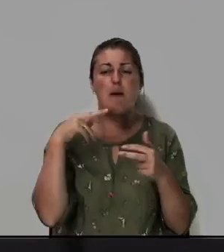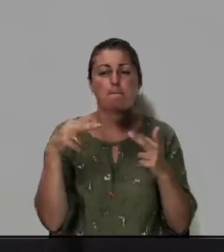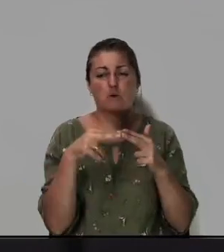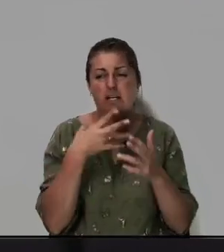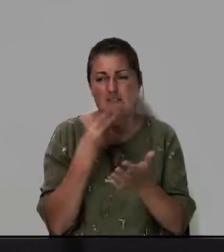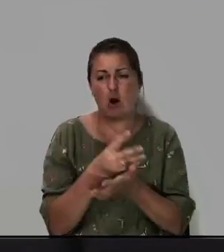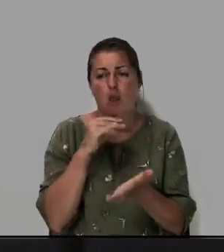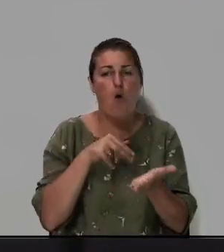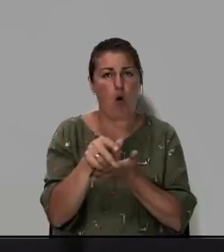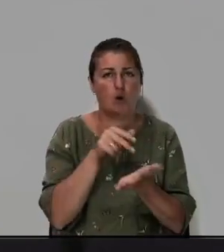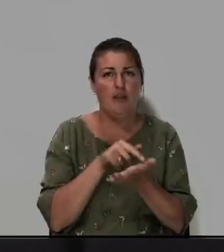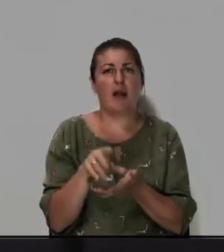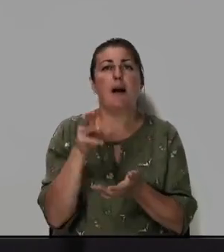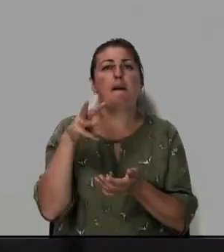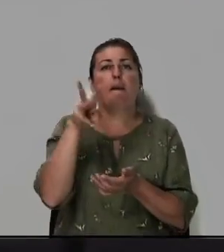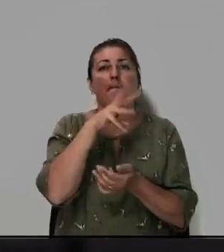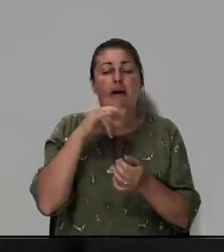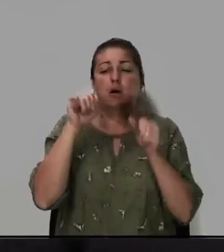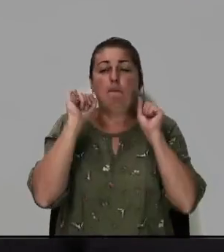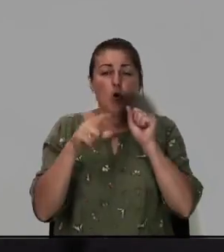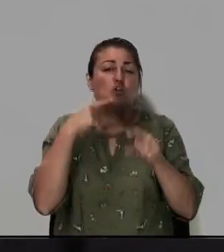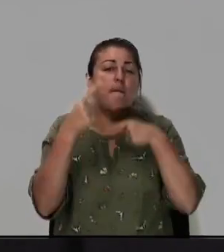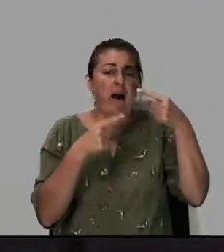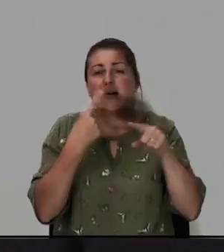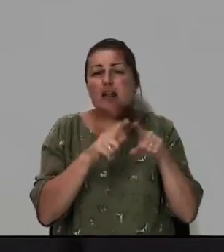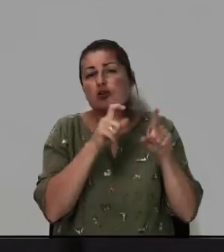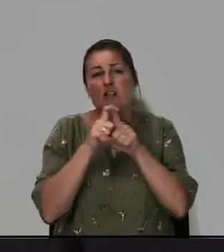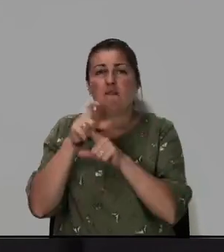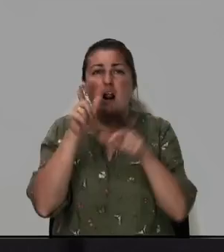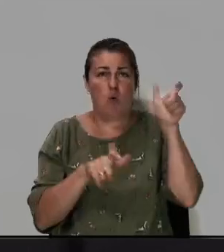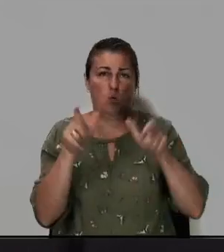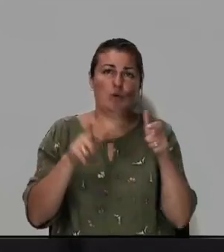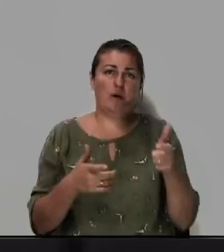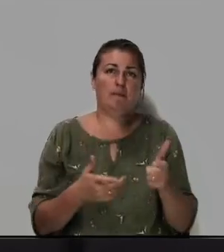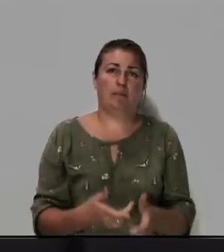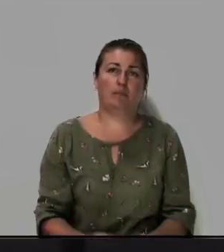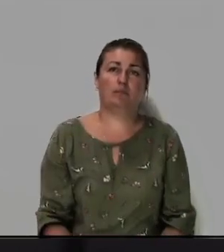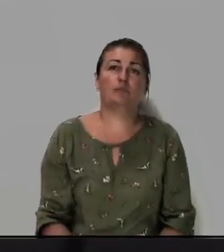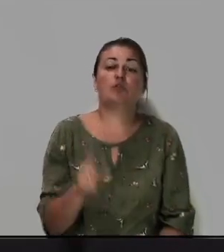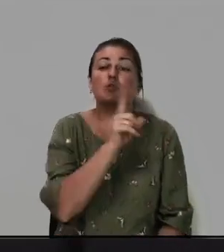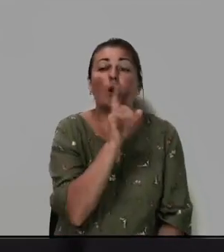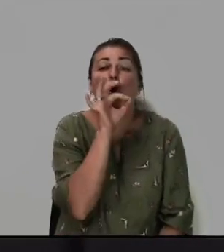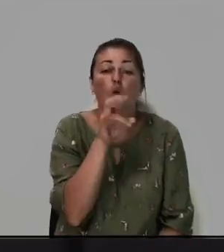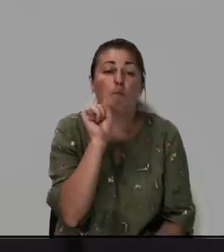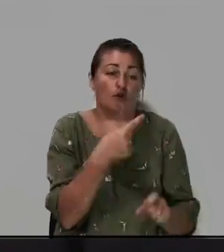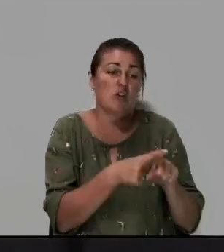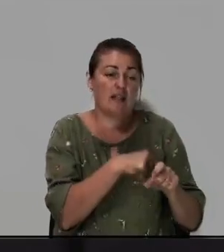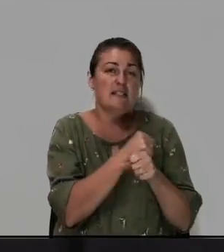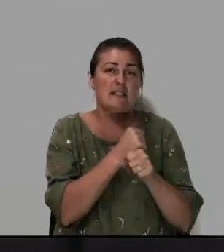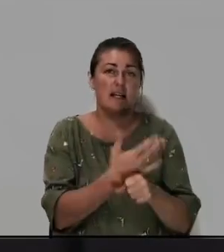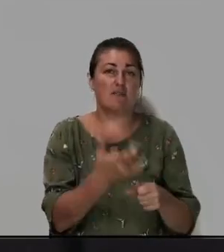твою и ходи. Мы можем говорить эти слова людям, что он может это сделать.